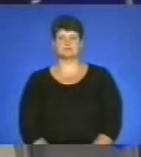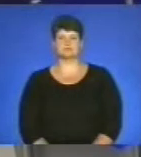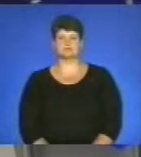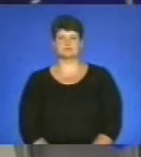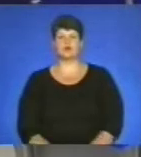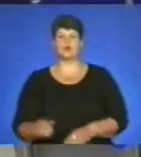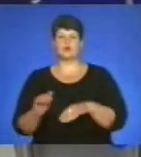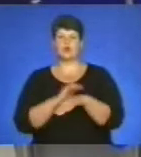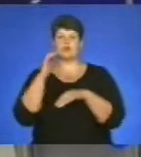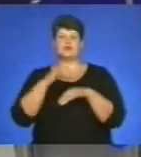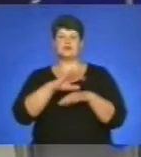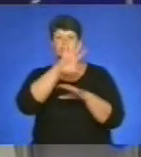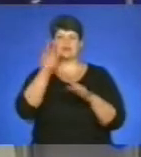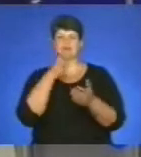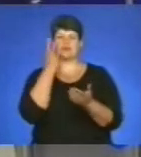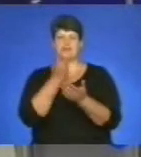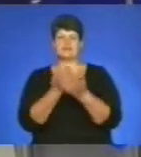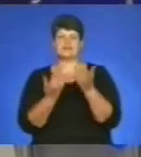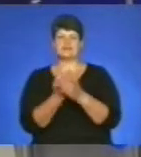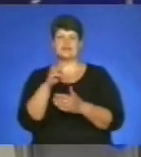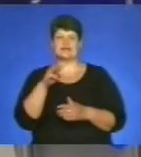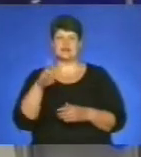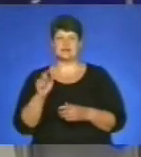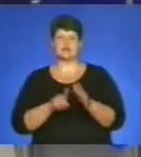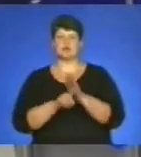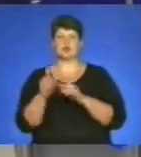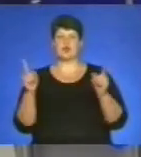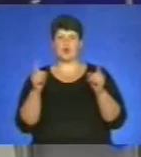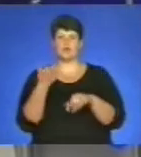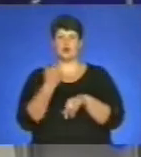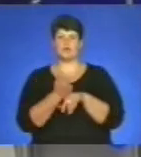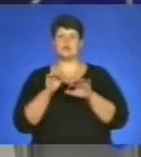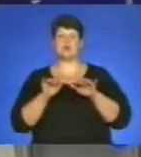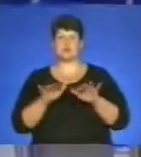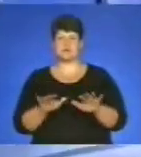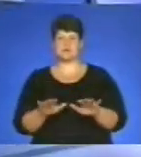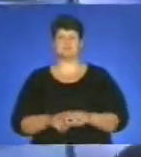Доброго вечера усім, хто дивиться «Вісті ТТБ». Спочатку коротко про головні події.